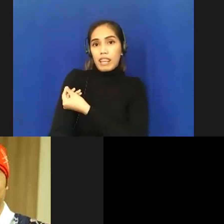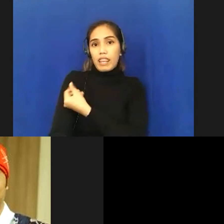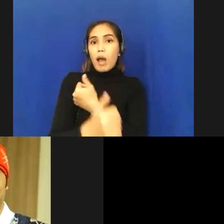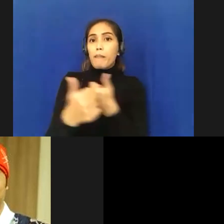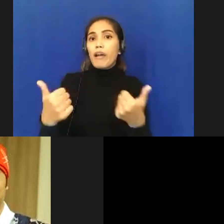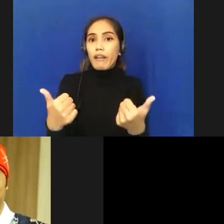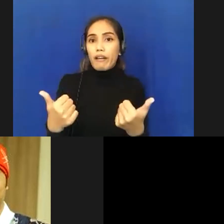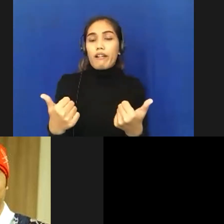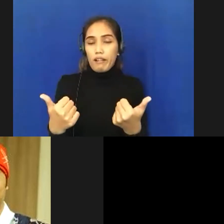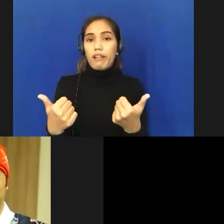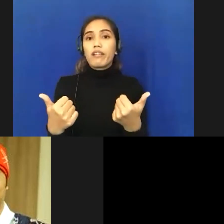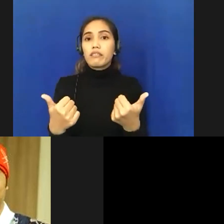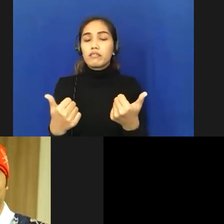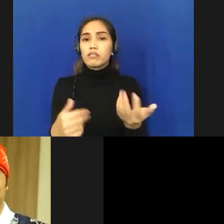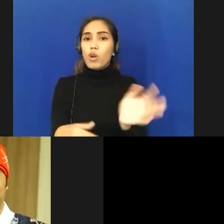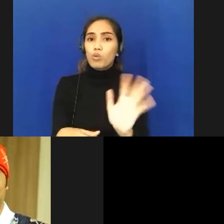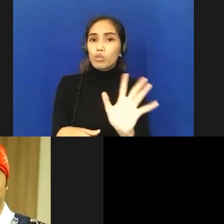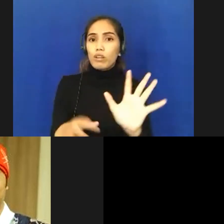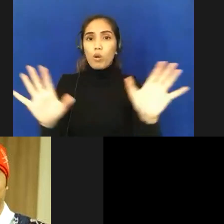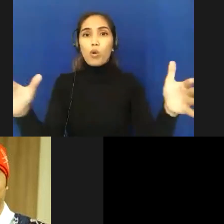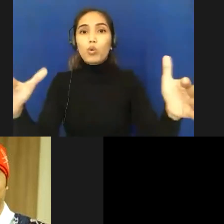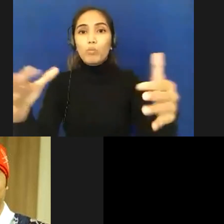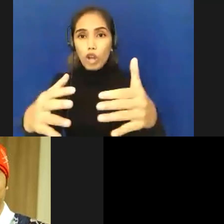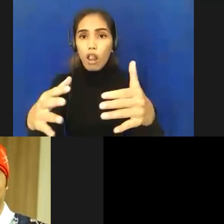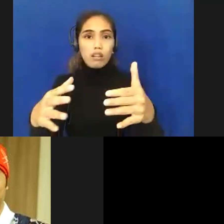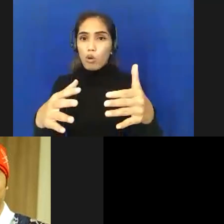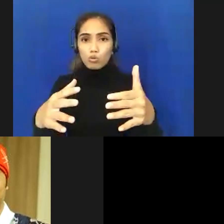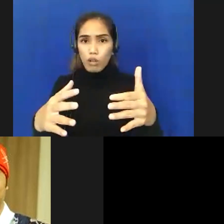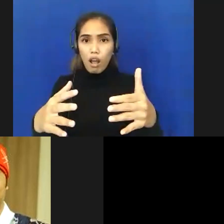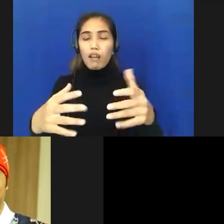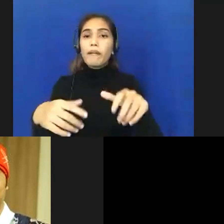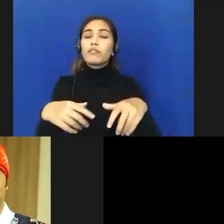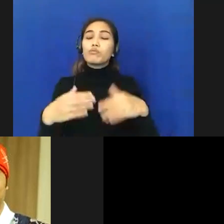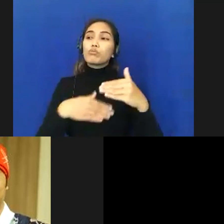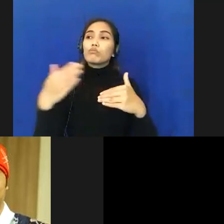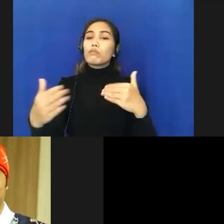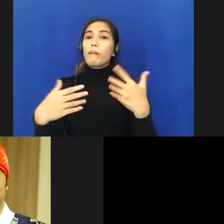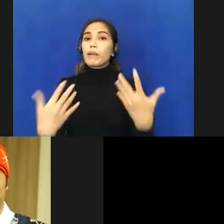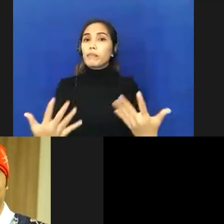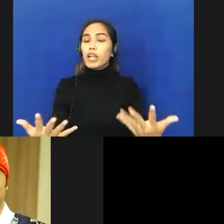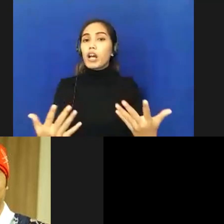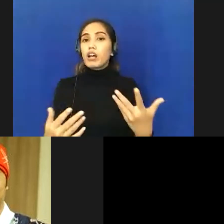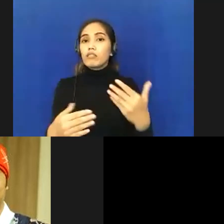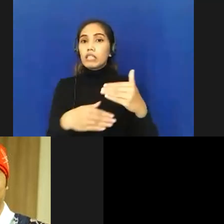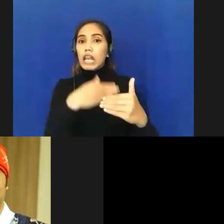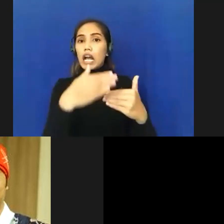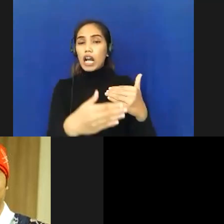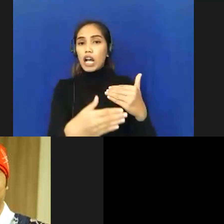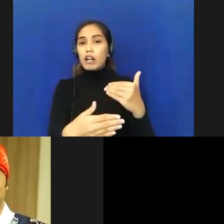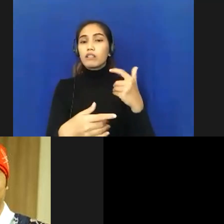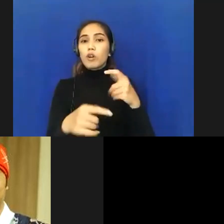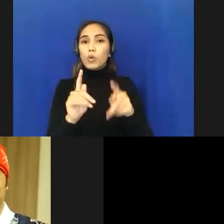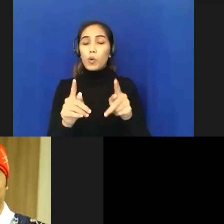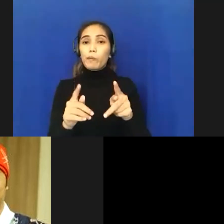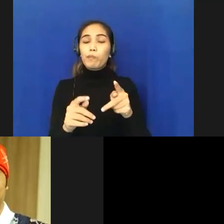tanpa menimbulkan perumunan terus yang berikut bagaimana langkah konkret ketika